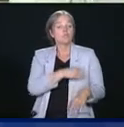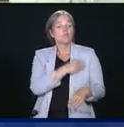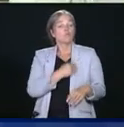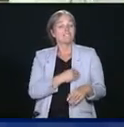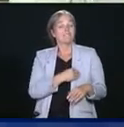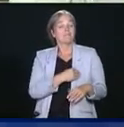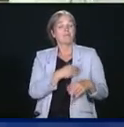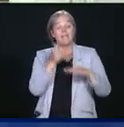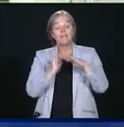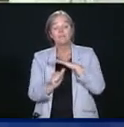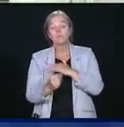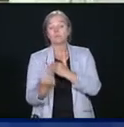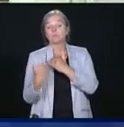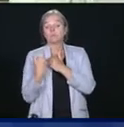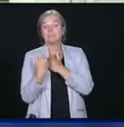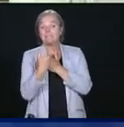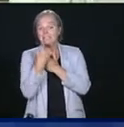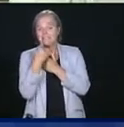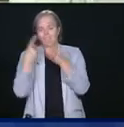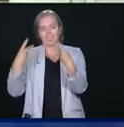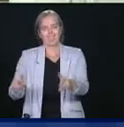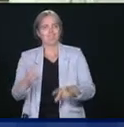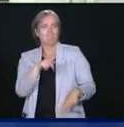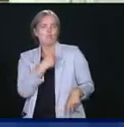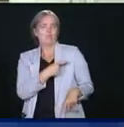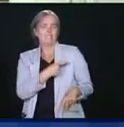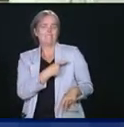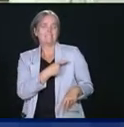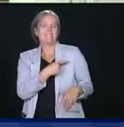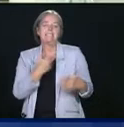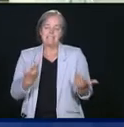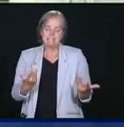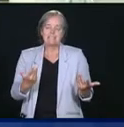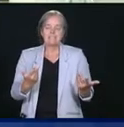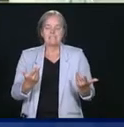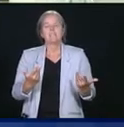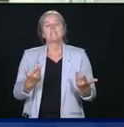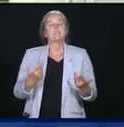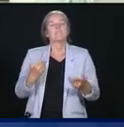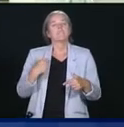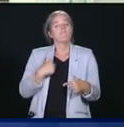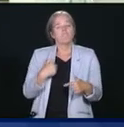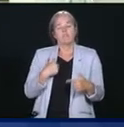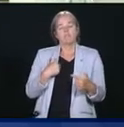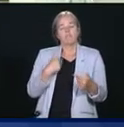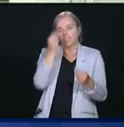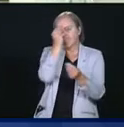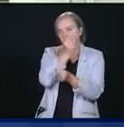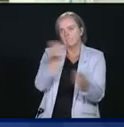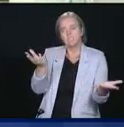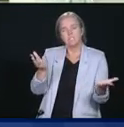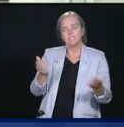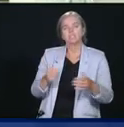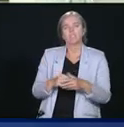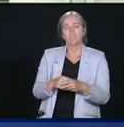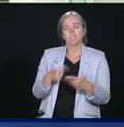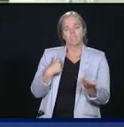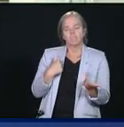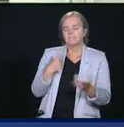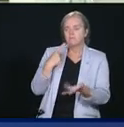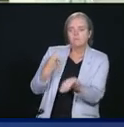les municipalités relèvent des champs de compétences. Le gouvernement fédéral sera là pour